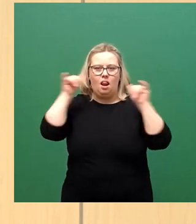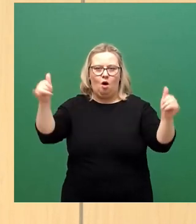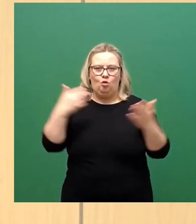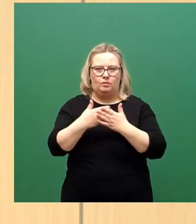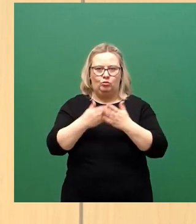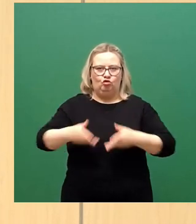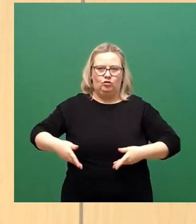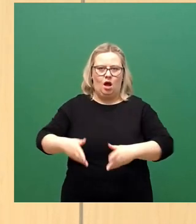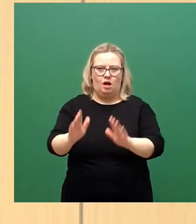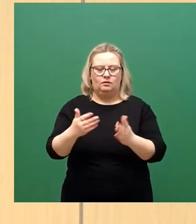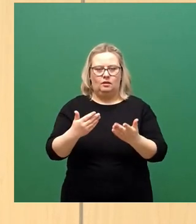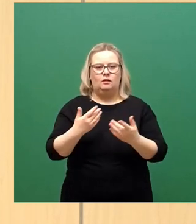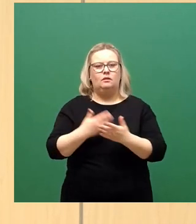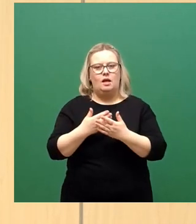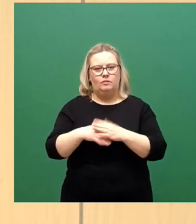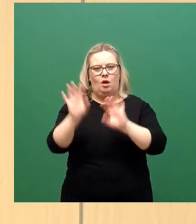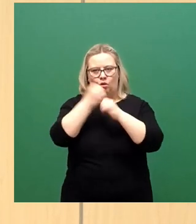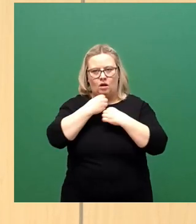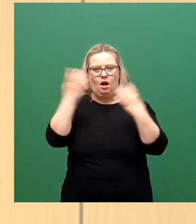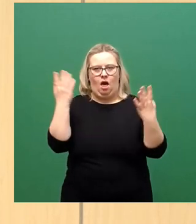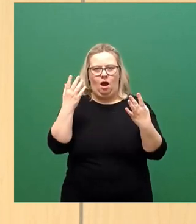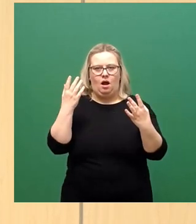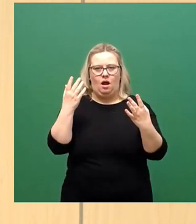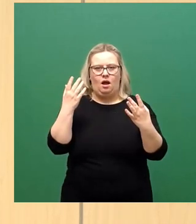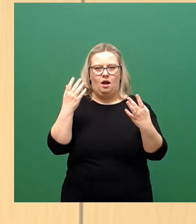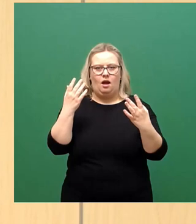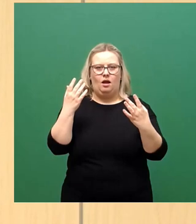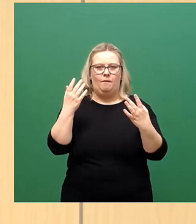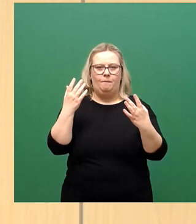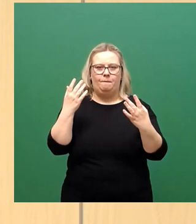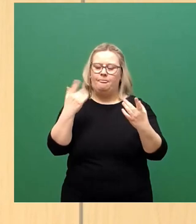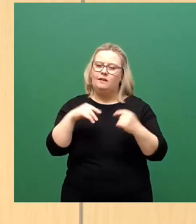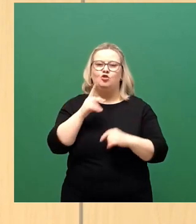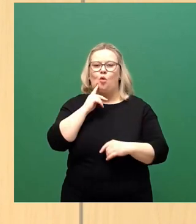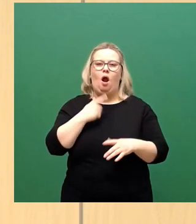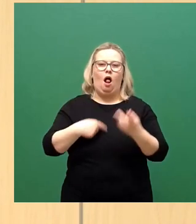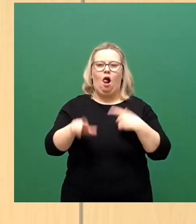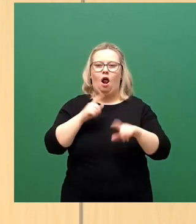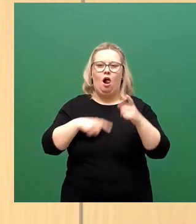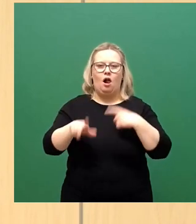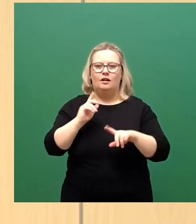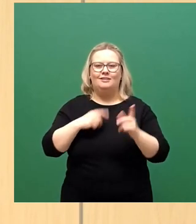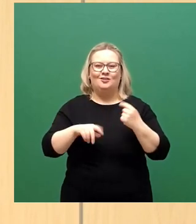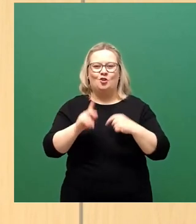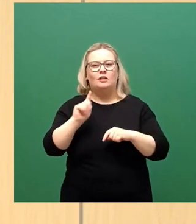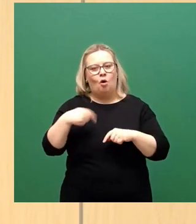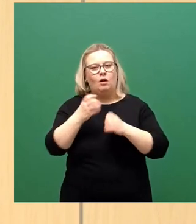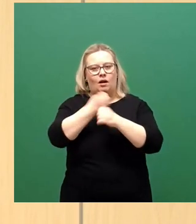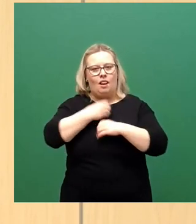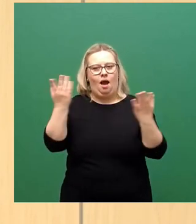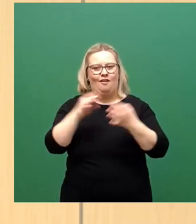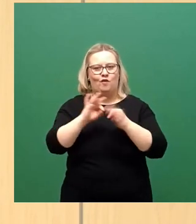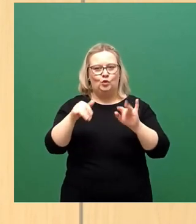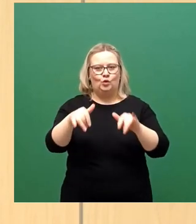dass man hier doch eine ganz klare, nicht nur eine Alibi-Funktion, sondern eine ganz klare Funktion des Schutzes